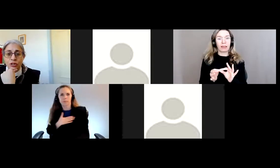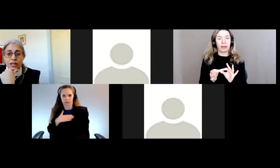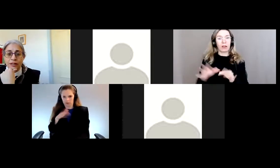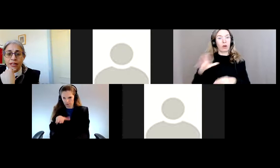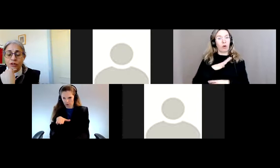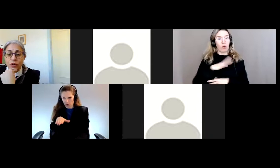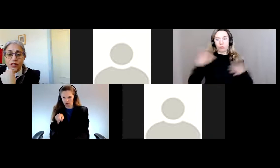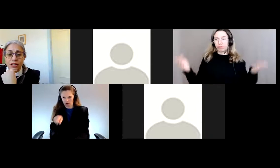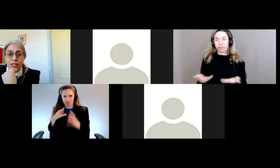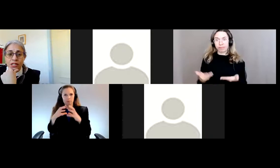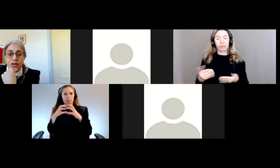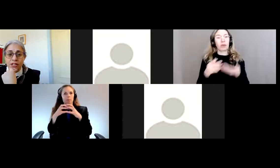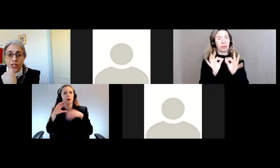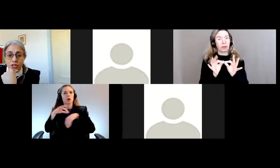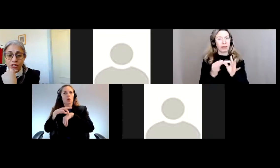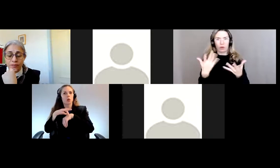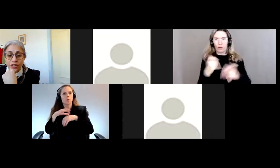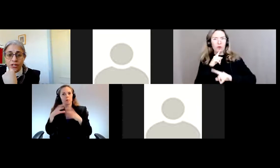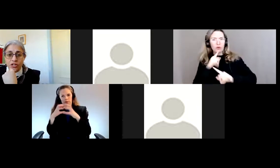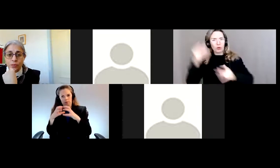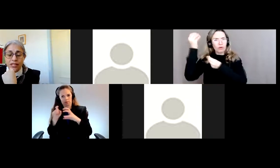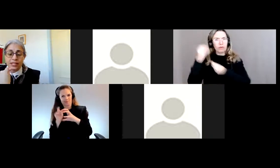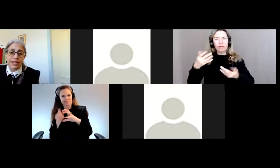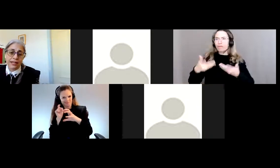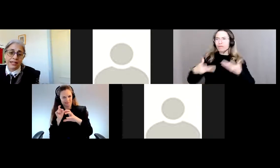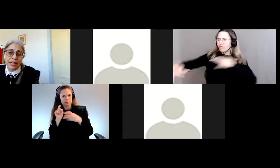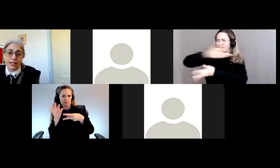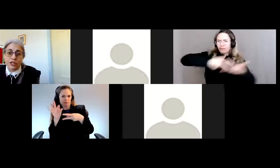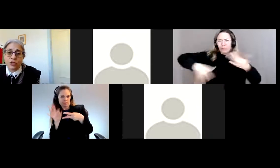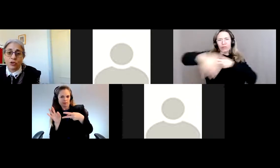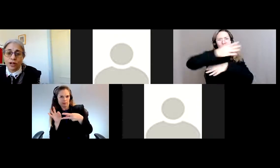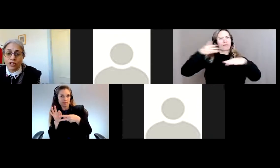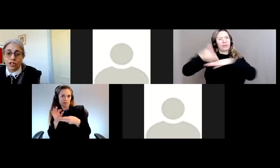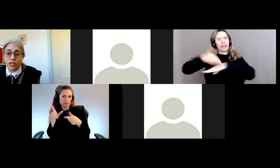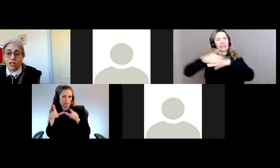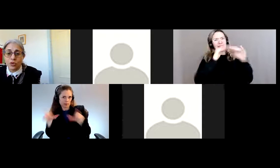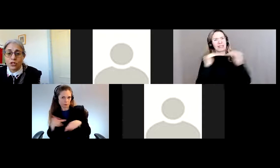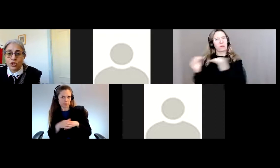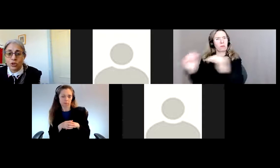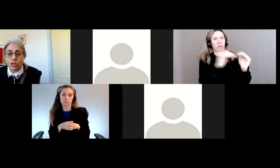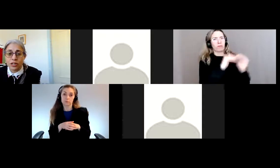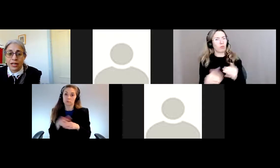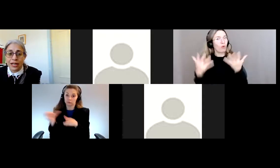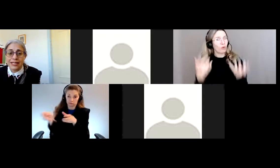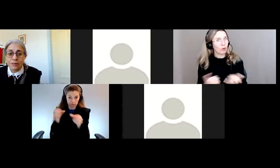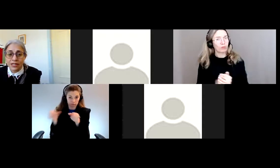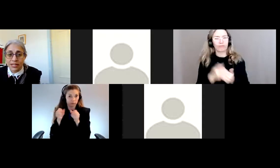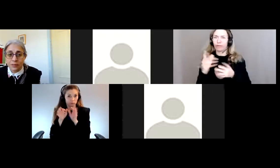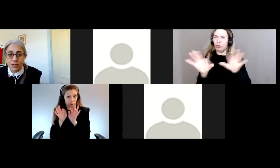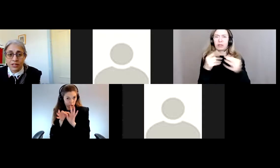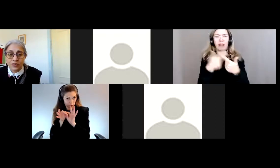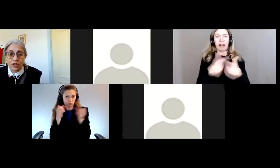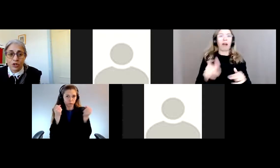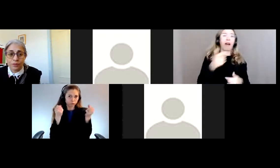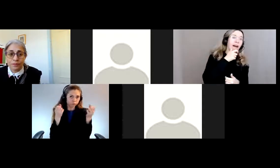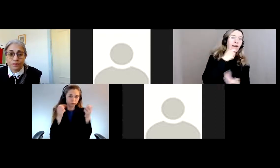travaillent aujourd'hui pour s'assurer que les paroles de toutes et tous soient comprises. Donc, vous invite à choisir l'anglais